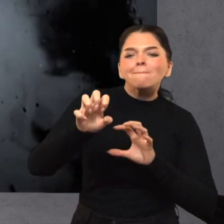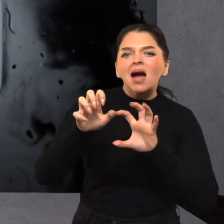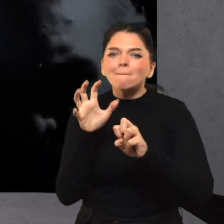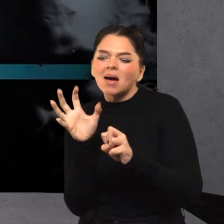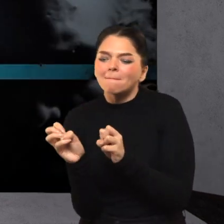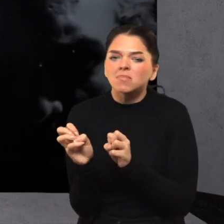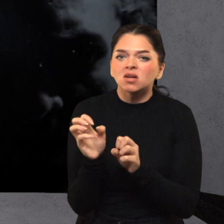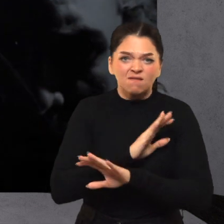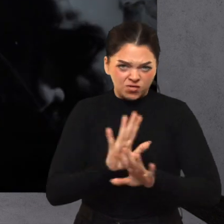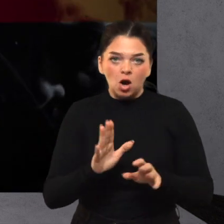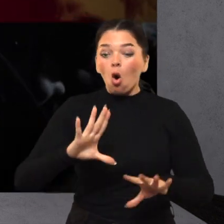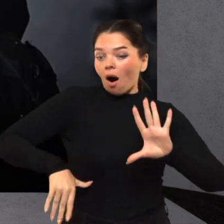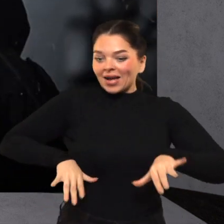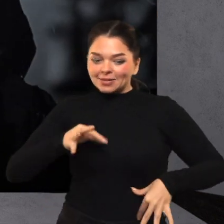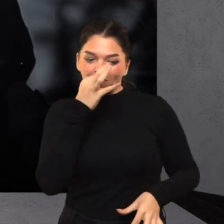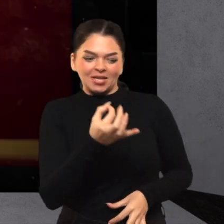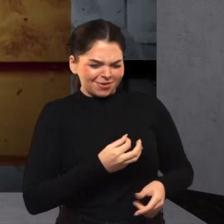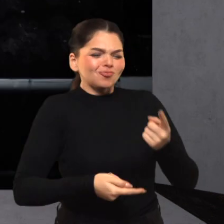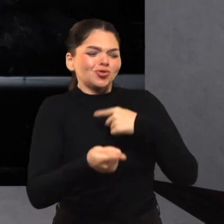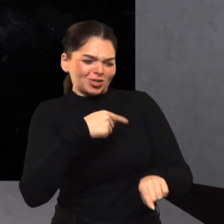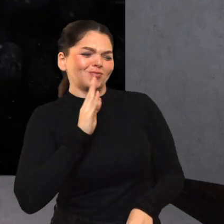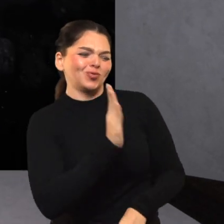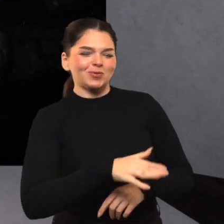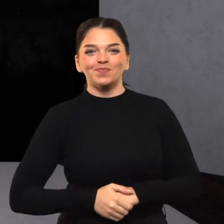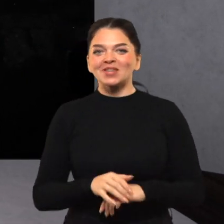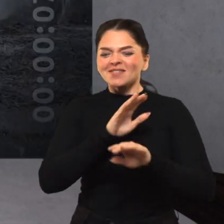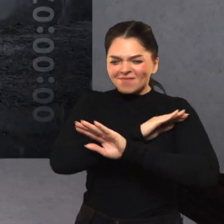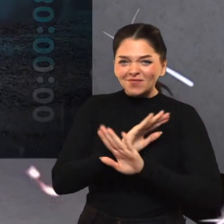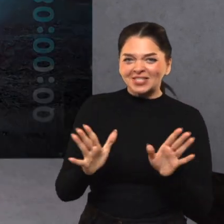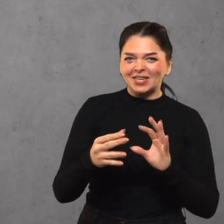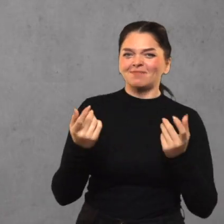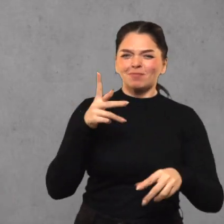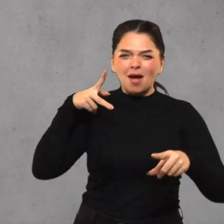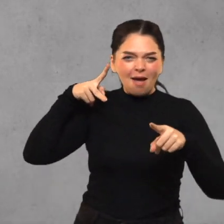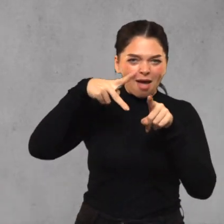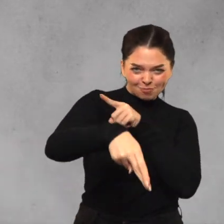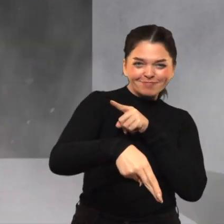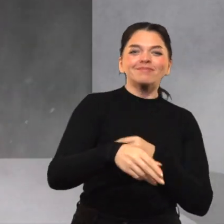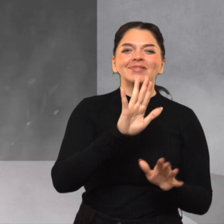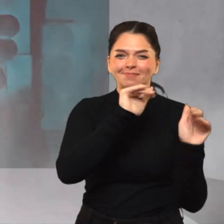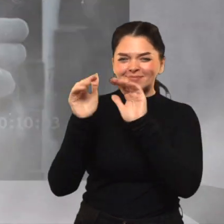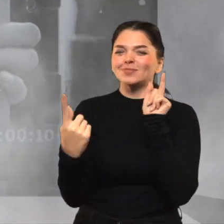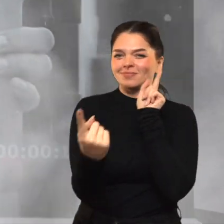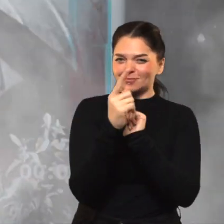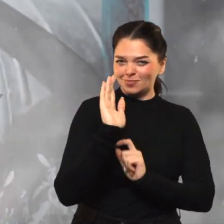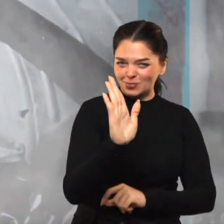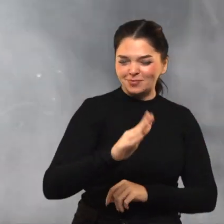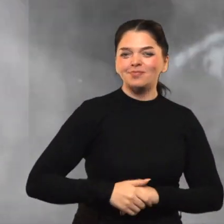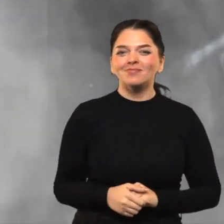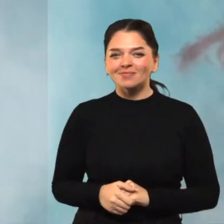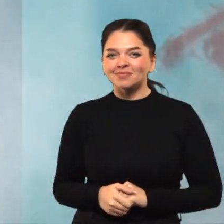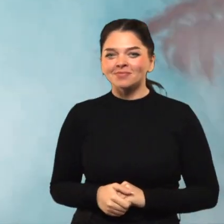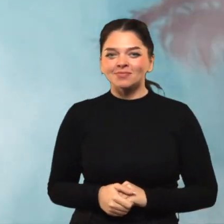apkramti, o Antis sakė, kad grįžo. Išmetam dumus, nutraukiam kontaktą. Iki sekant šių susitikimų.